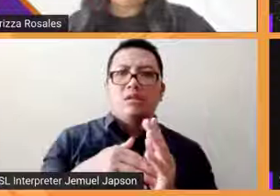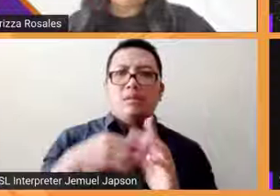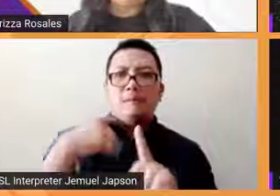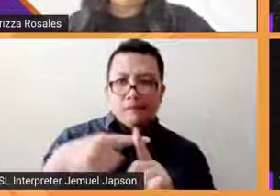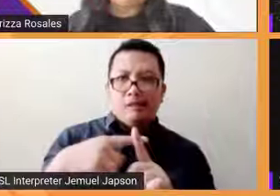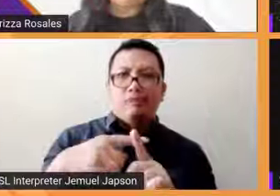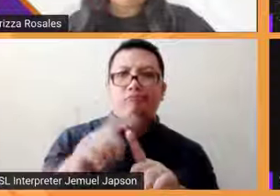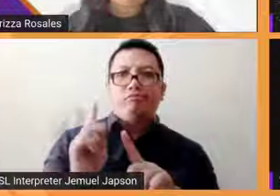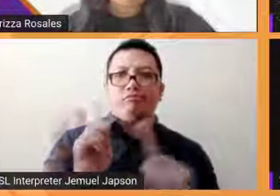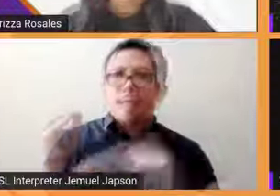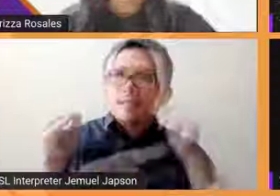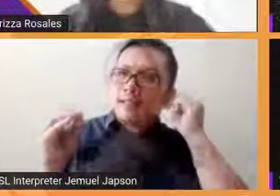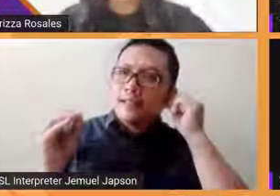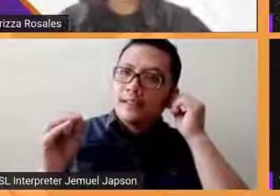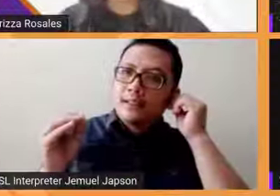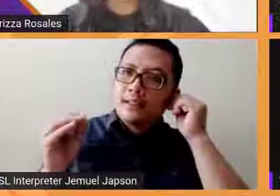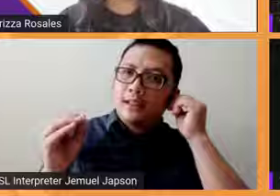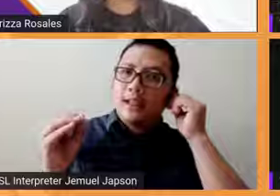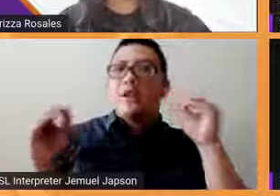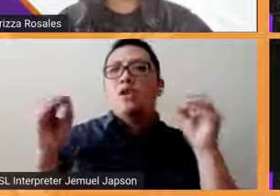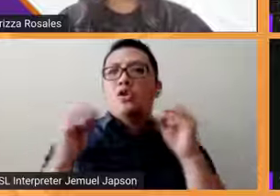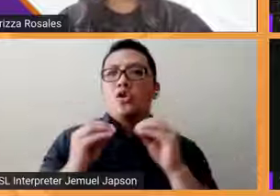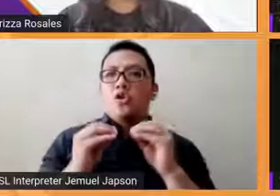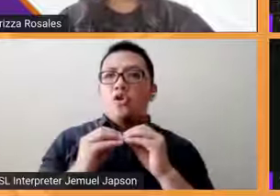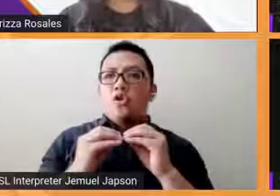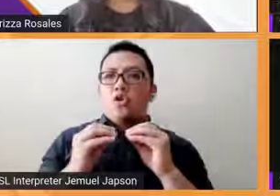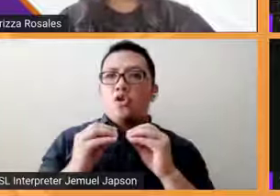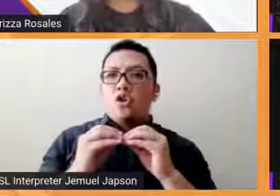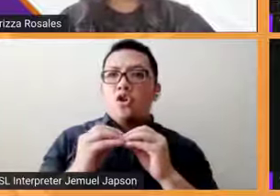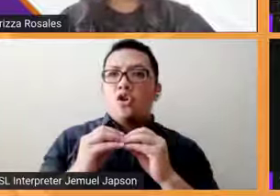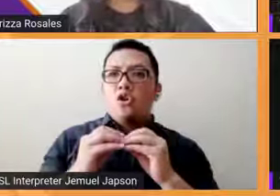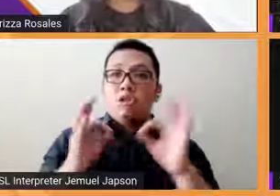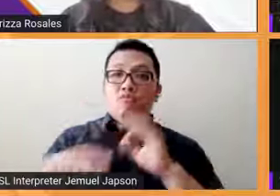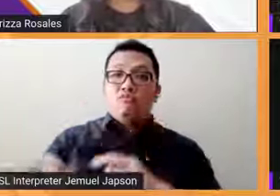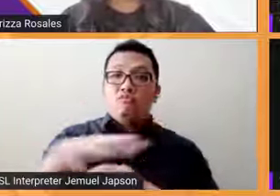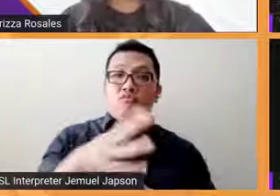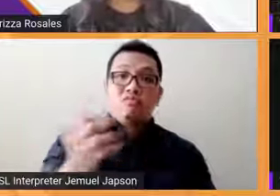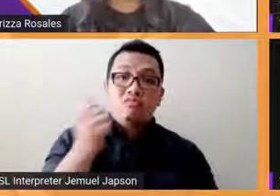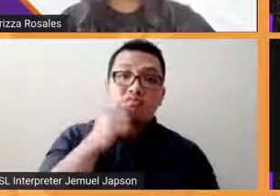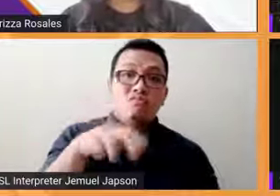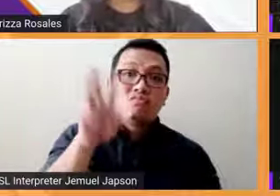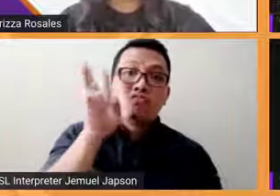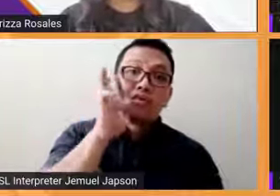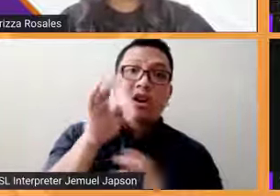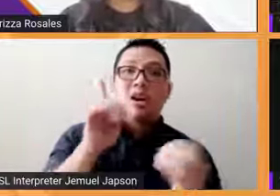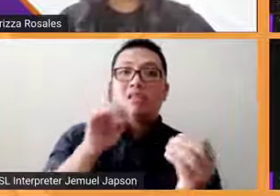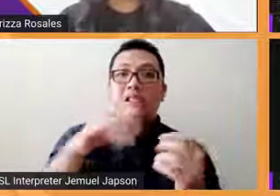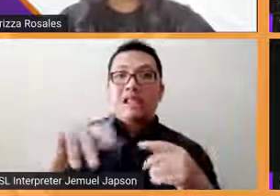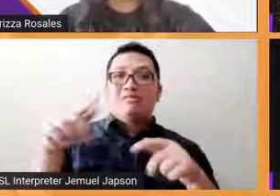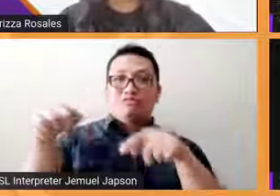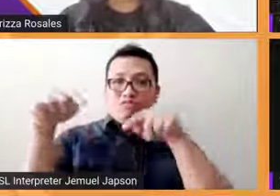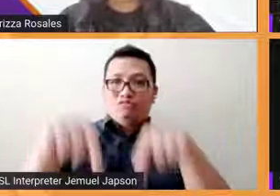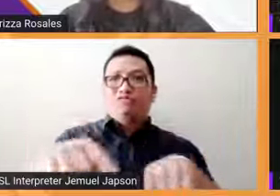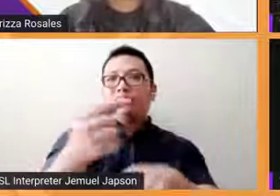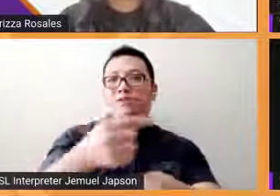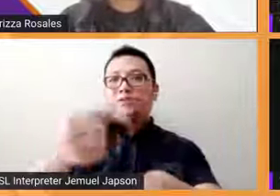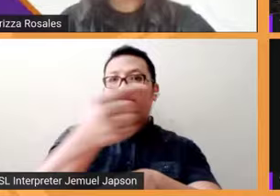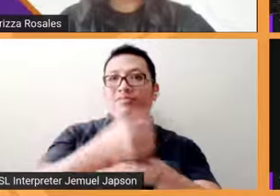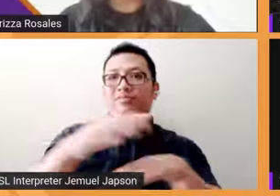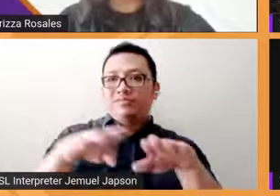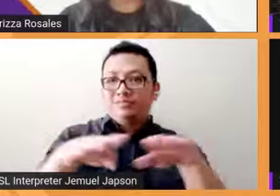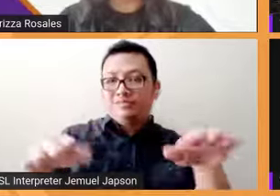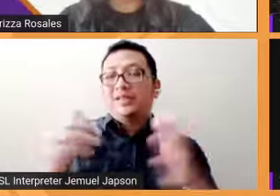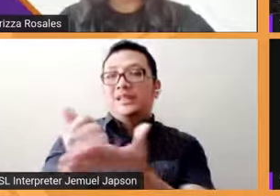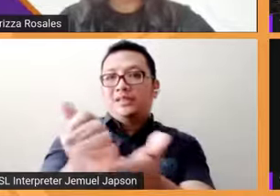registered voters ito marami kasi lalo pag nalaman nila na nasa ground floor lang ito mas maaabot sila